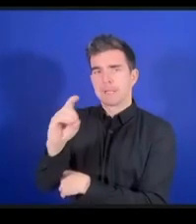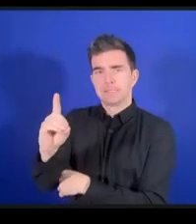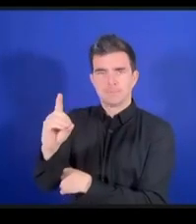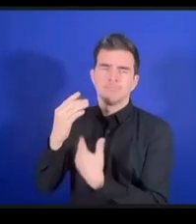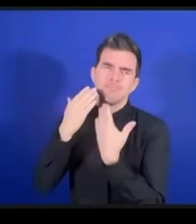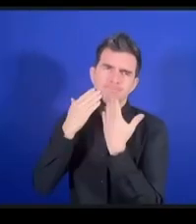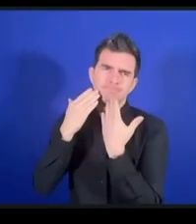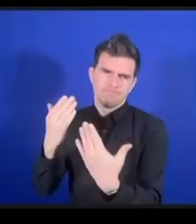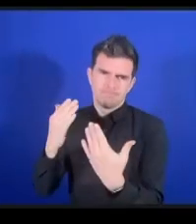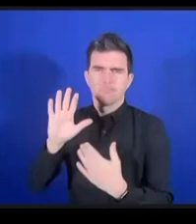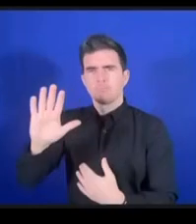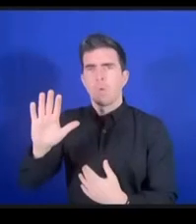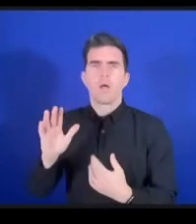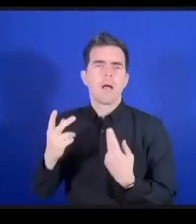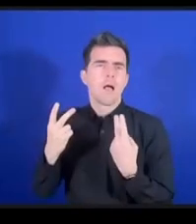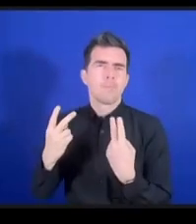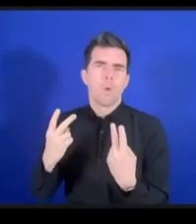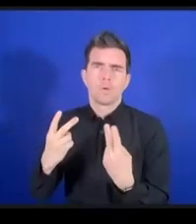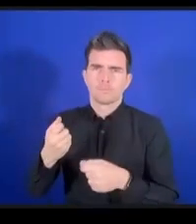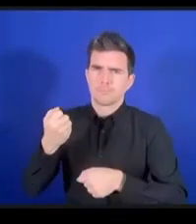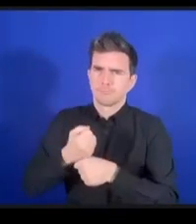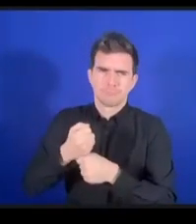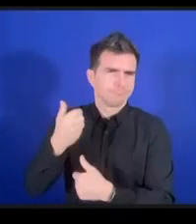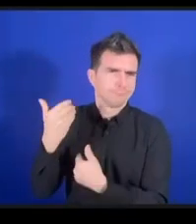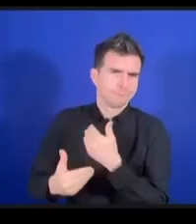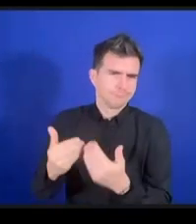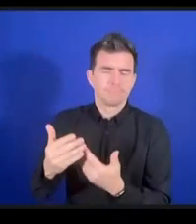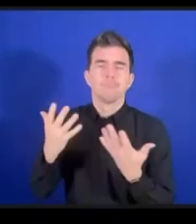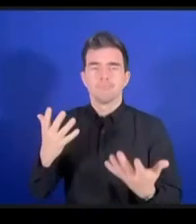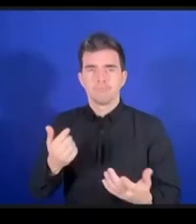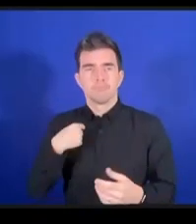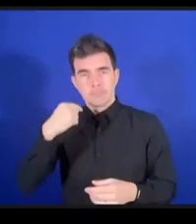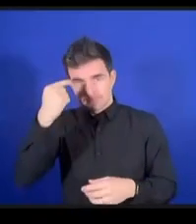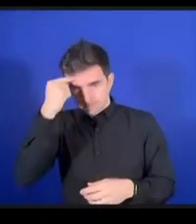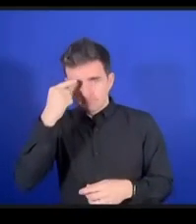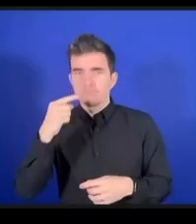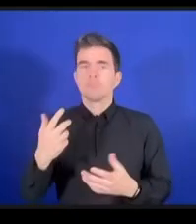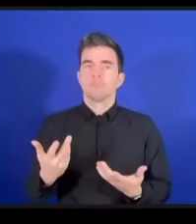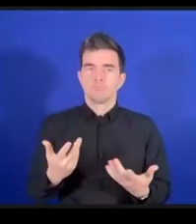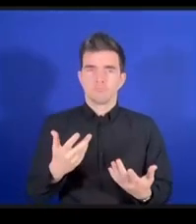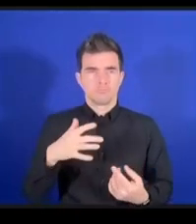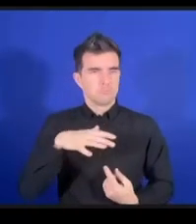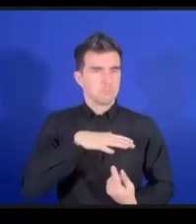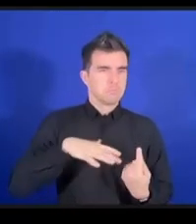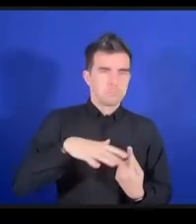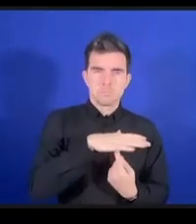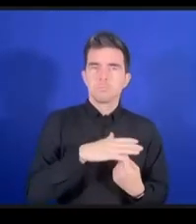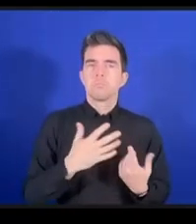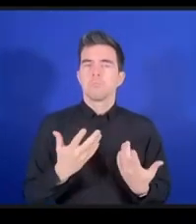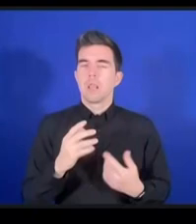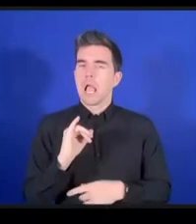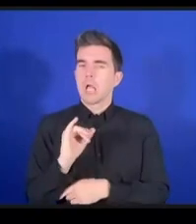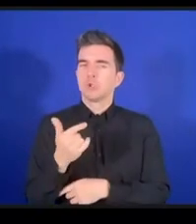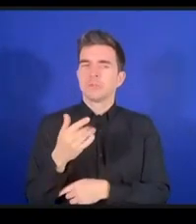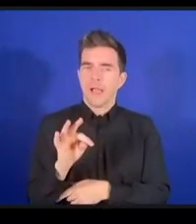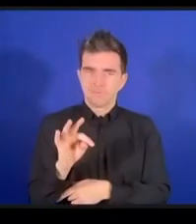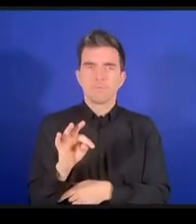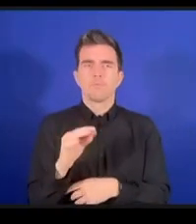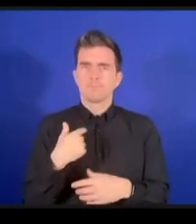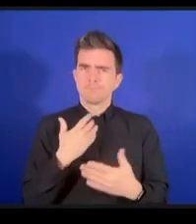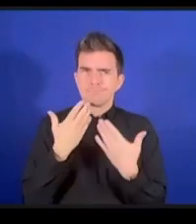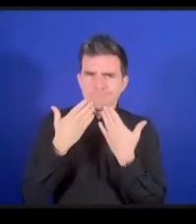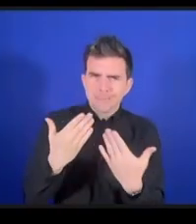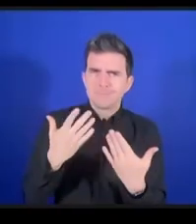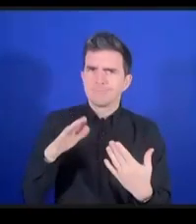大きな進歩がアクセシビリティに対して実施されています素晴らしい作